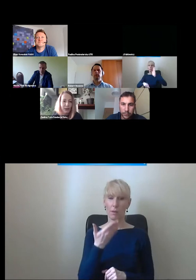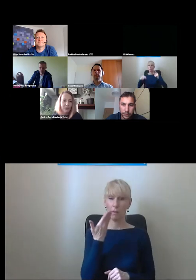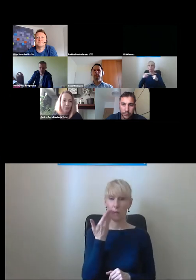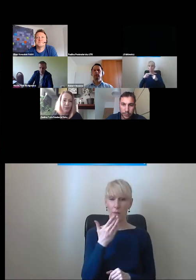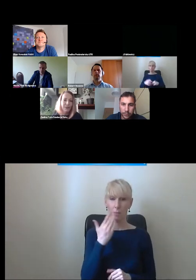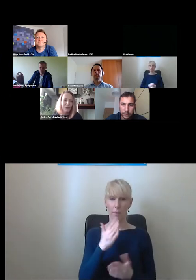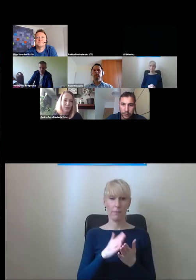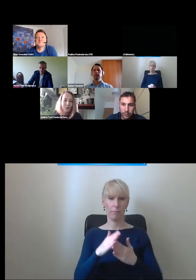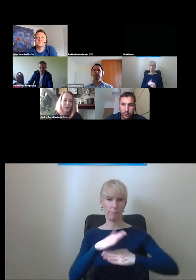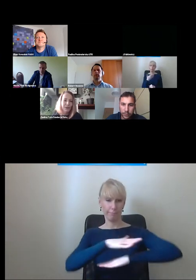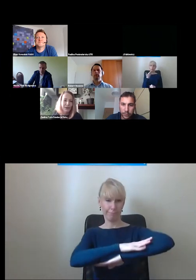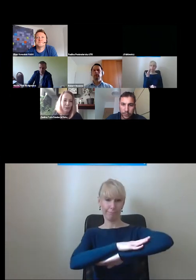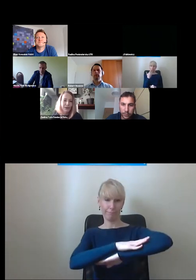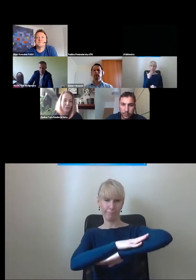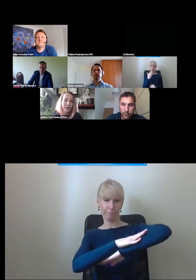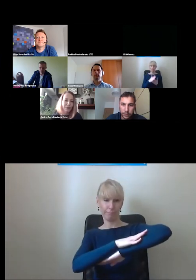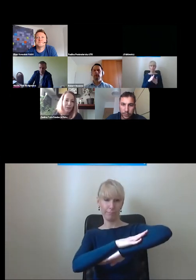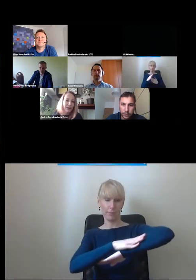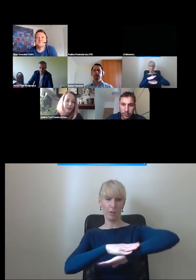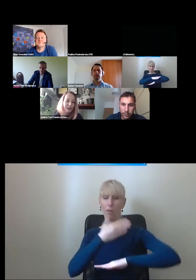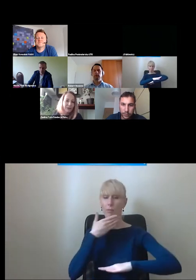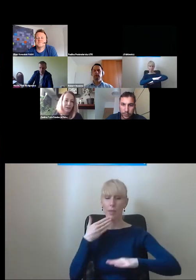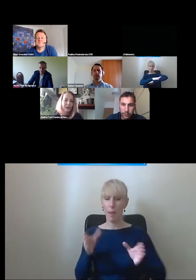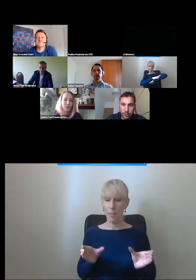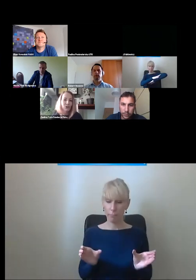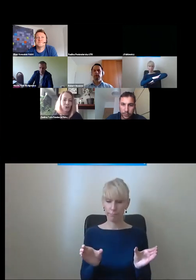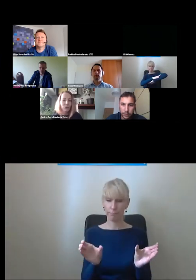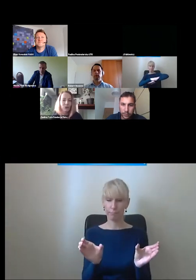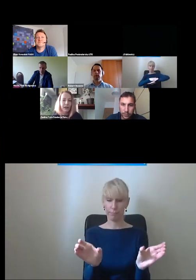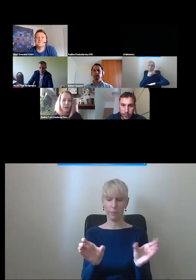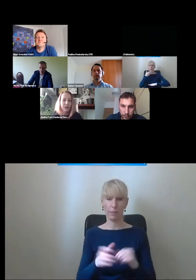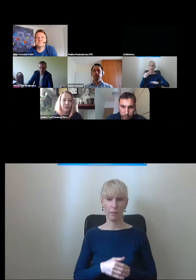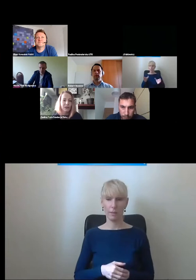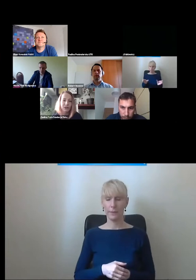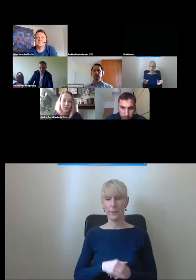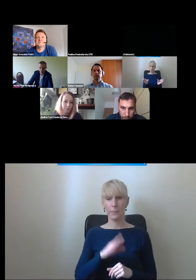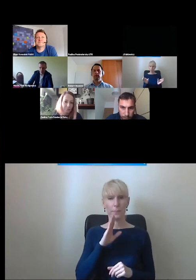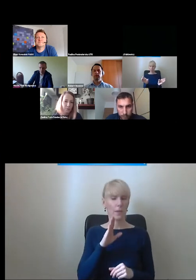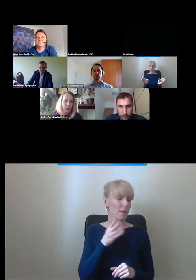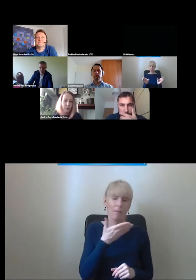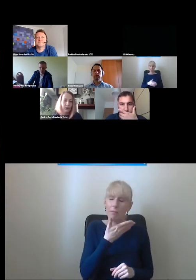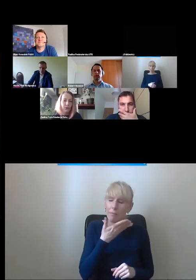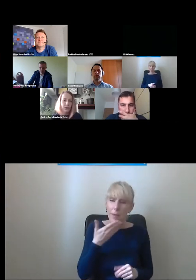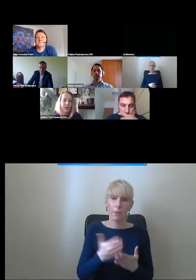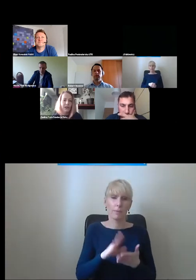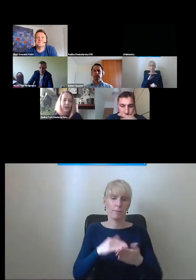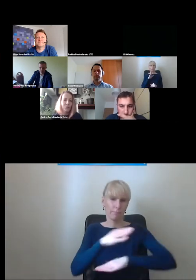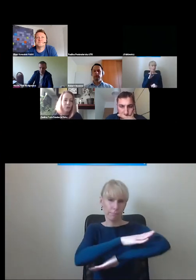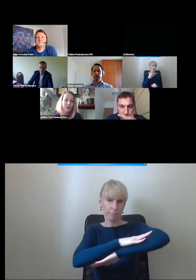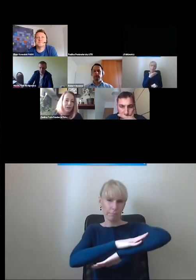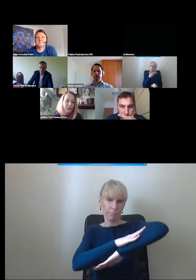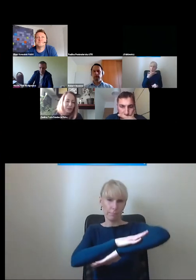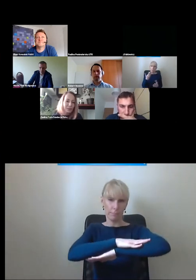naprawdę bardzo nowe pochylnie, które nie mają tych krawężników ograniczających czy podobnych rozwiązań.